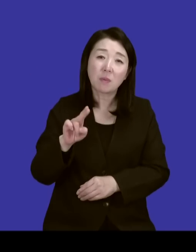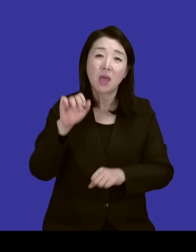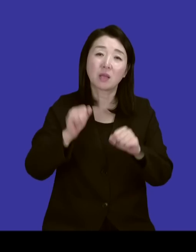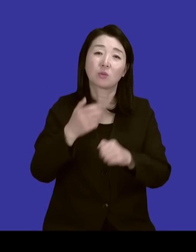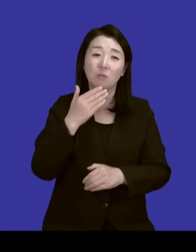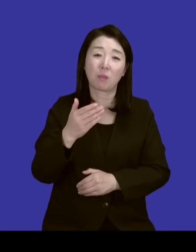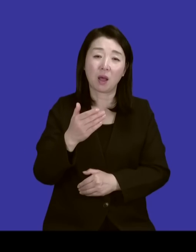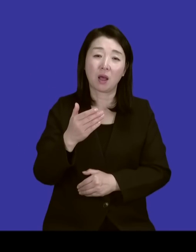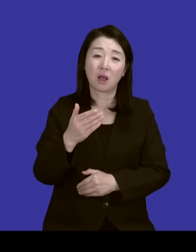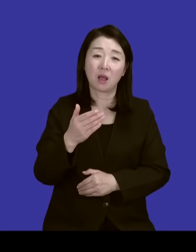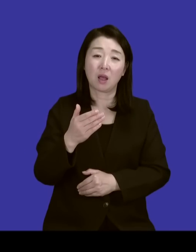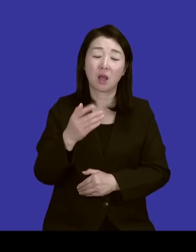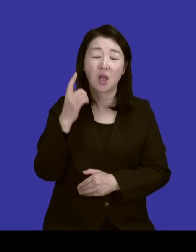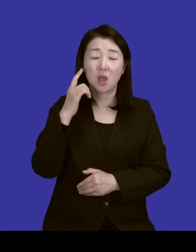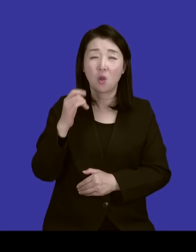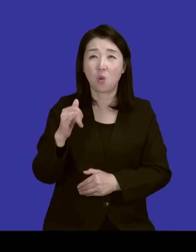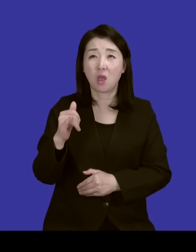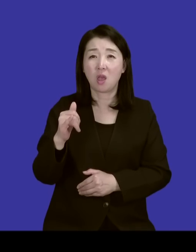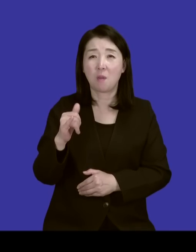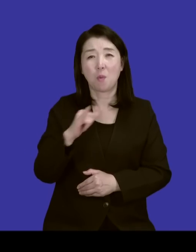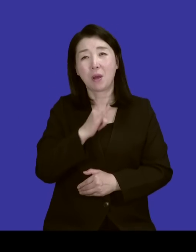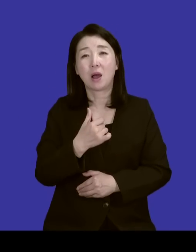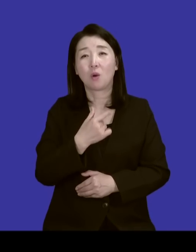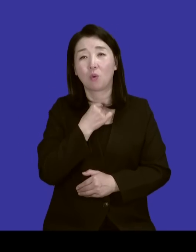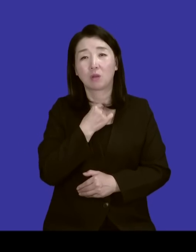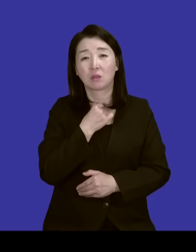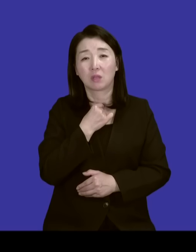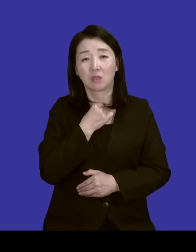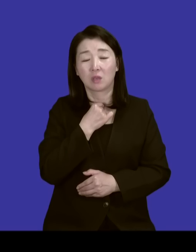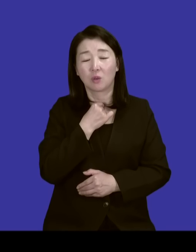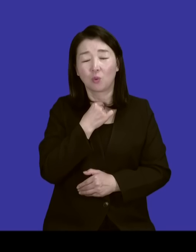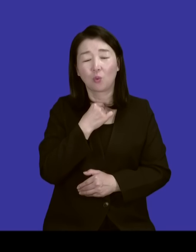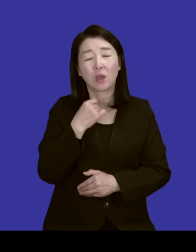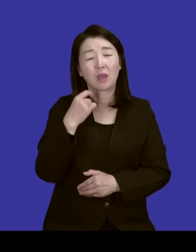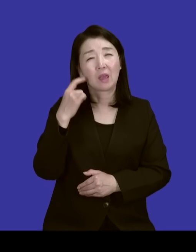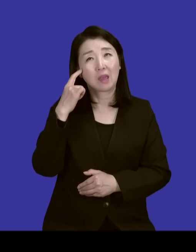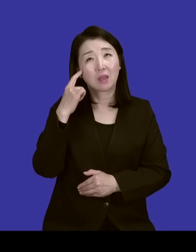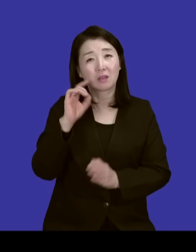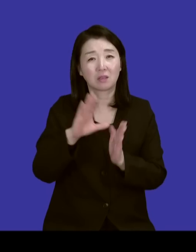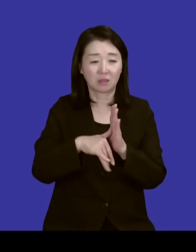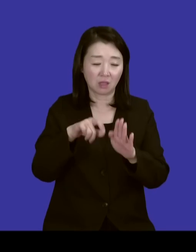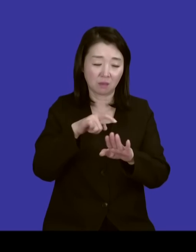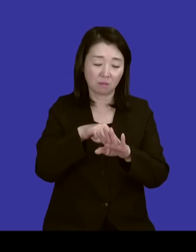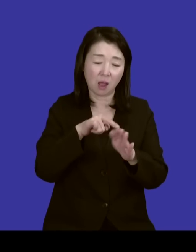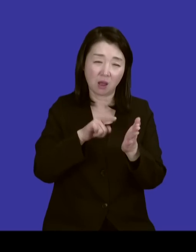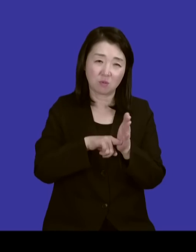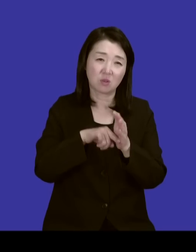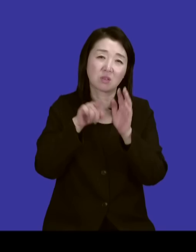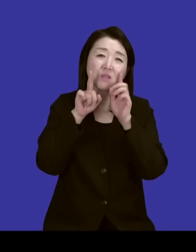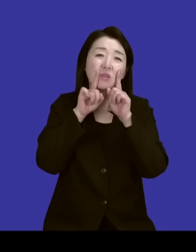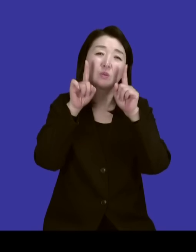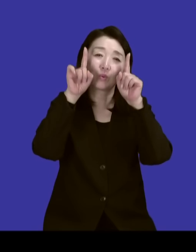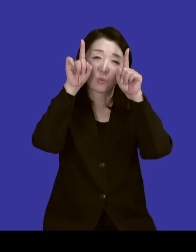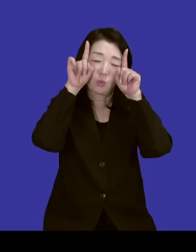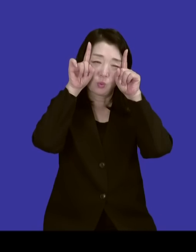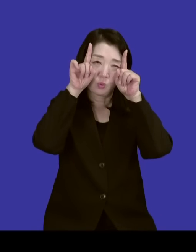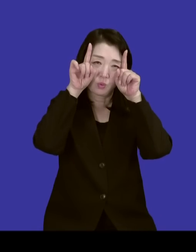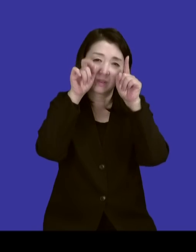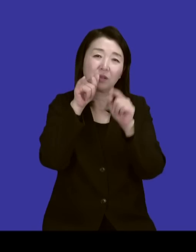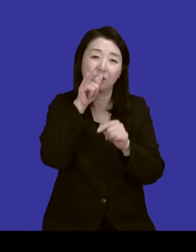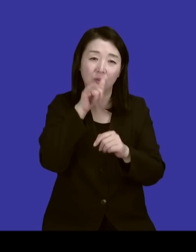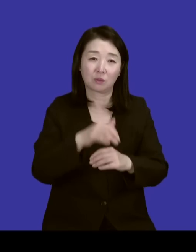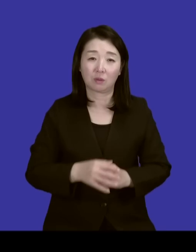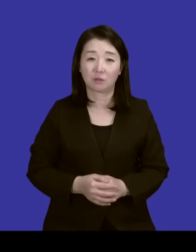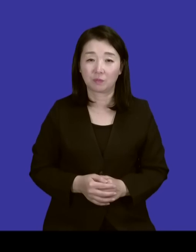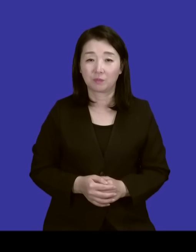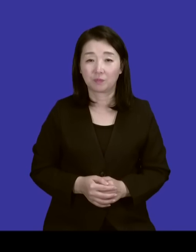하려고 그랬죠. 그랬더니 마음이 거의 지옥에 다가갔었죠. 그러다가 그분이 저를 발견하고